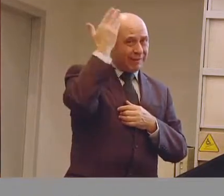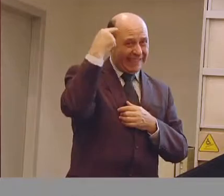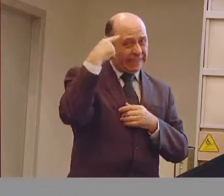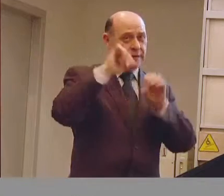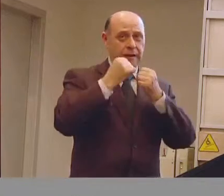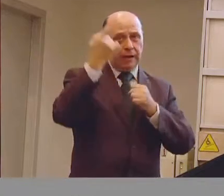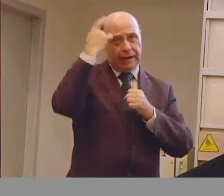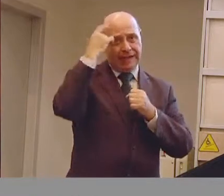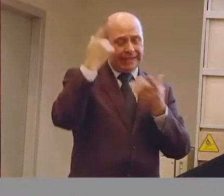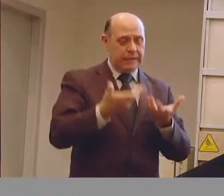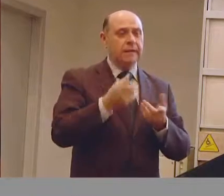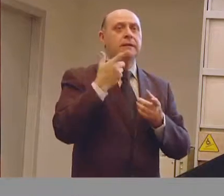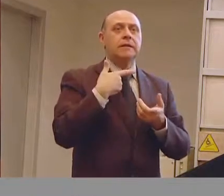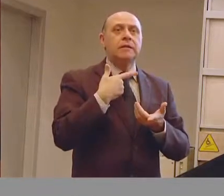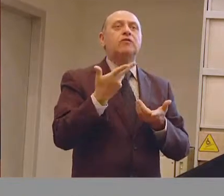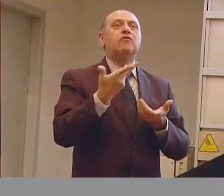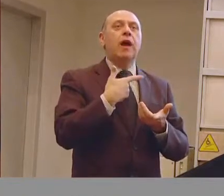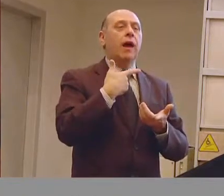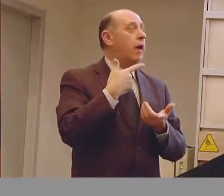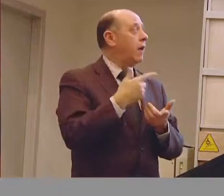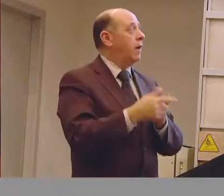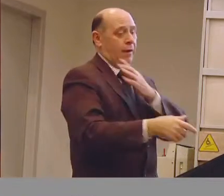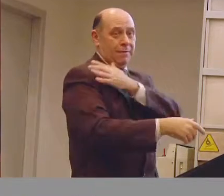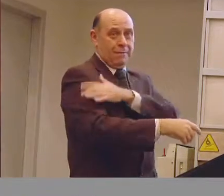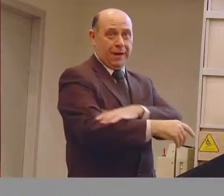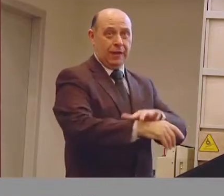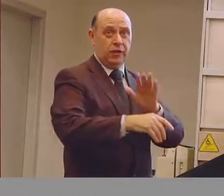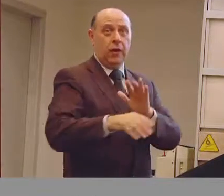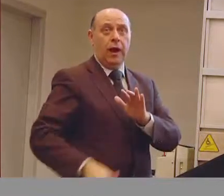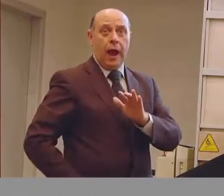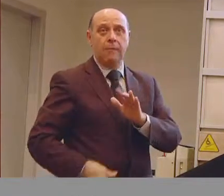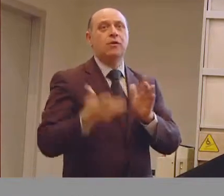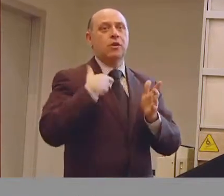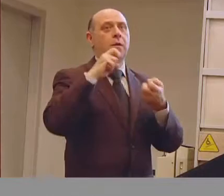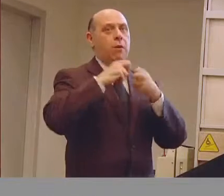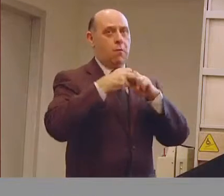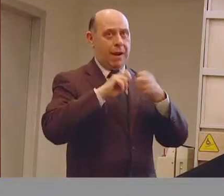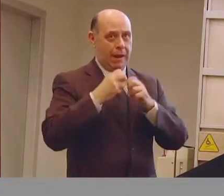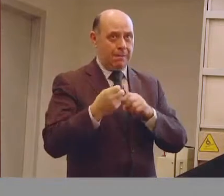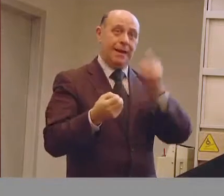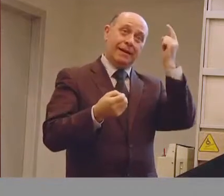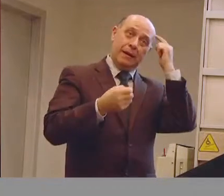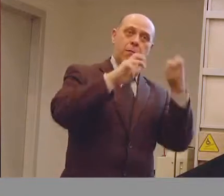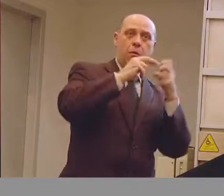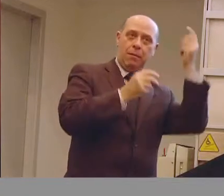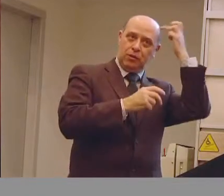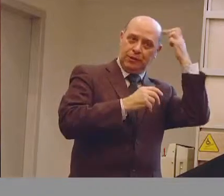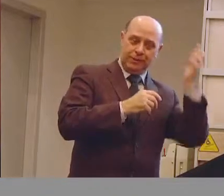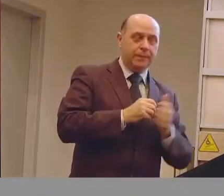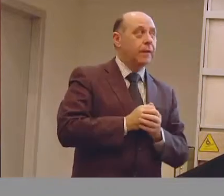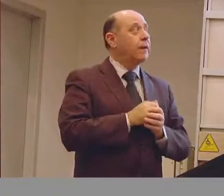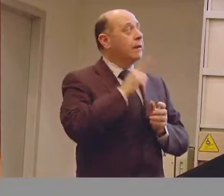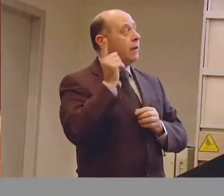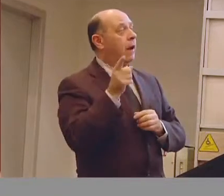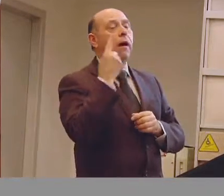utilizzo valido dell'emisoma destro, braccio e gamba destra, problemi all'emisoma sinistro. L'unica operazione su cui aveva